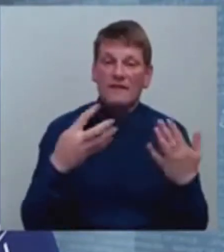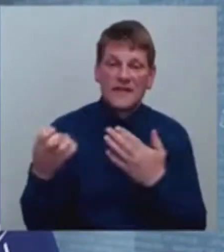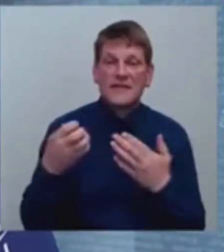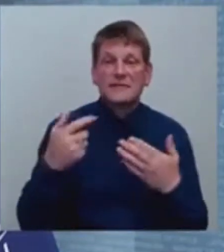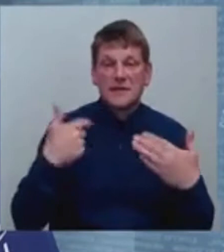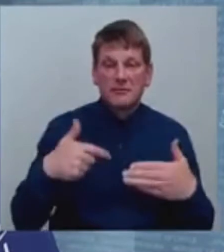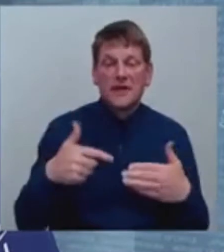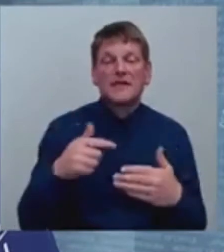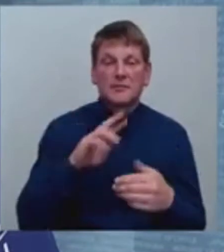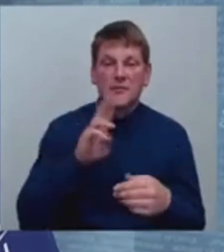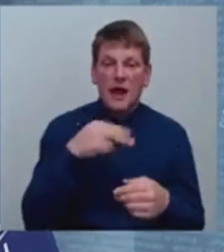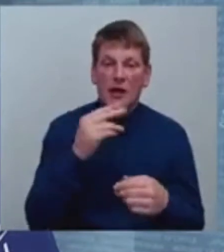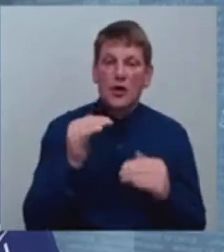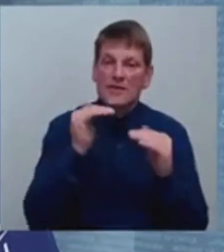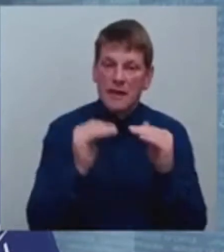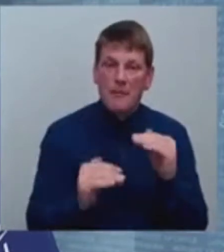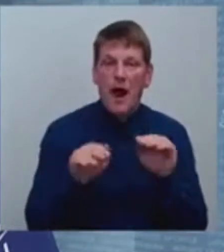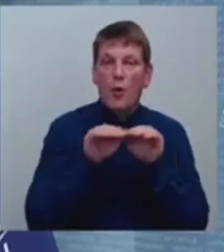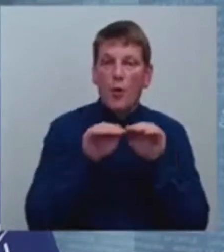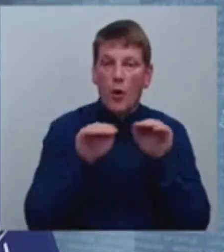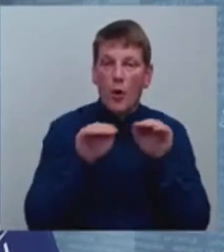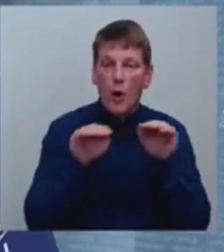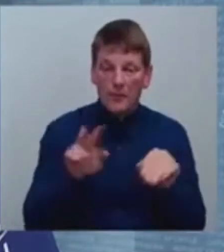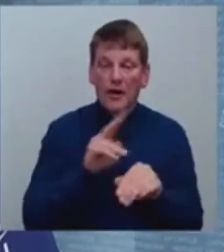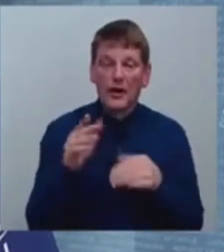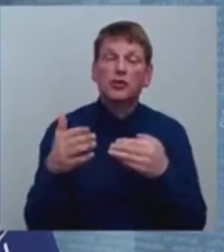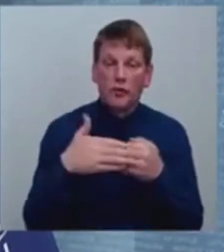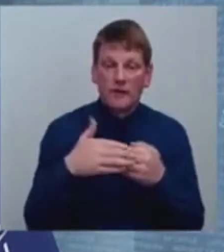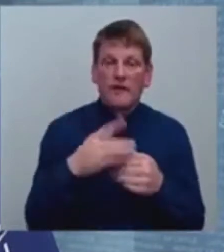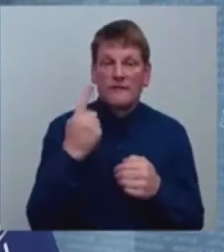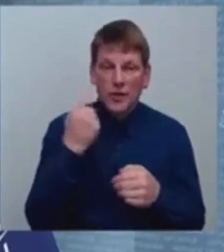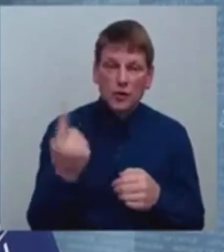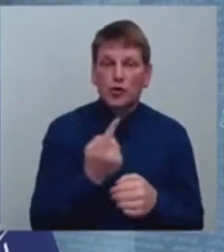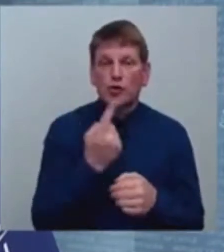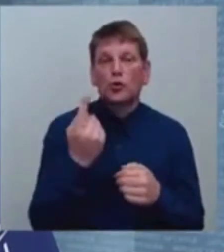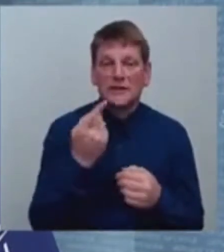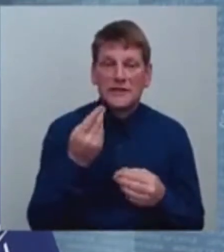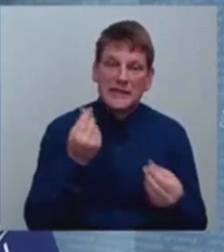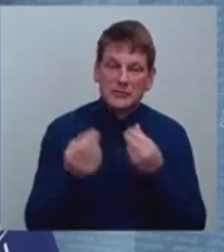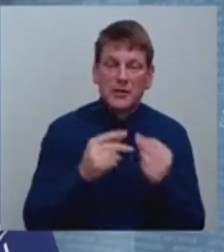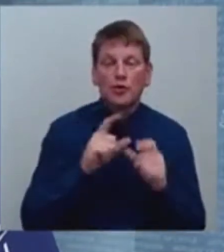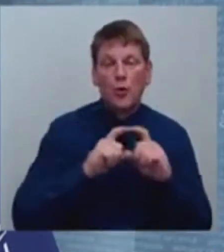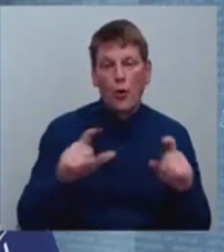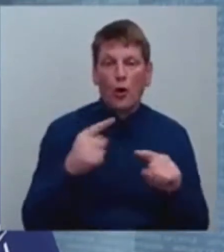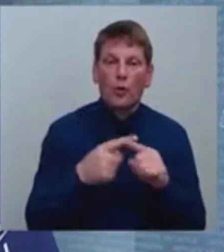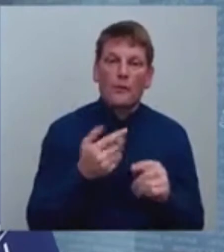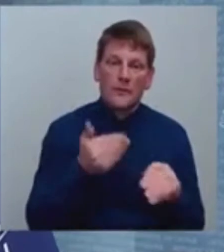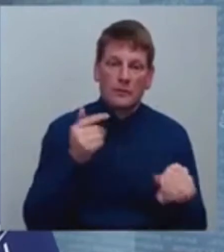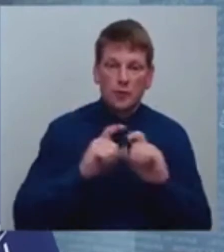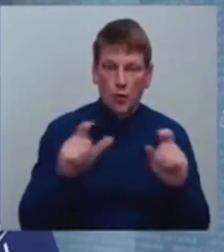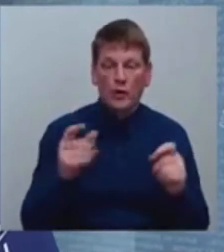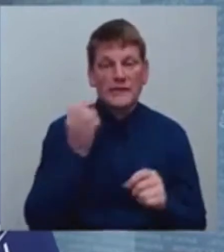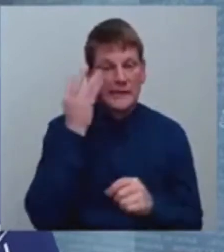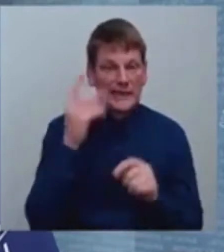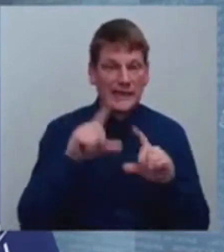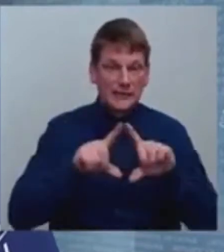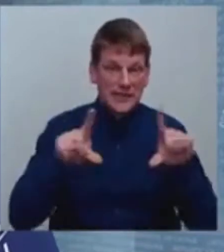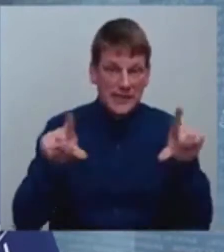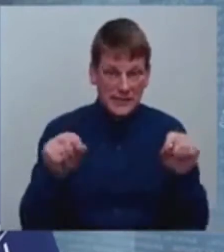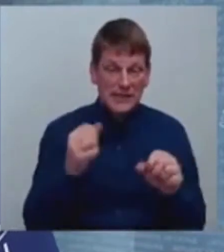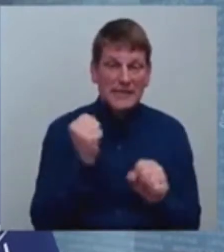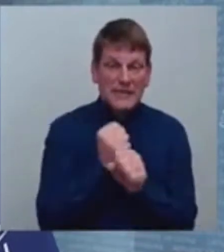zemāko likmi, kas arī tuvinās vienas stundas izmaksu skolu un pirmskolas izglītības iestādējas